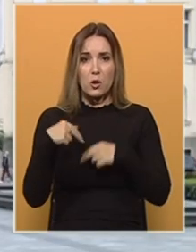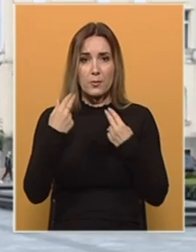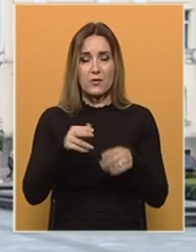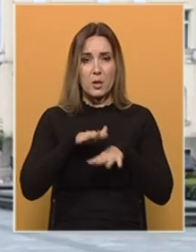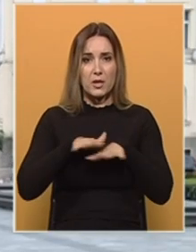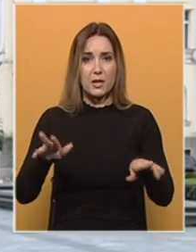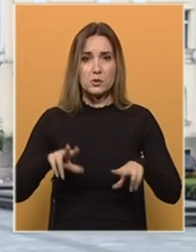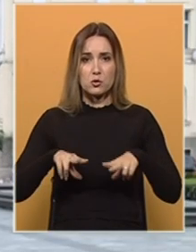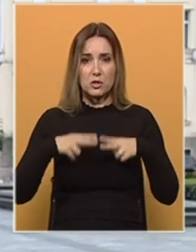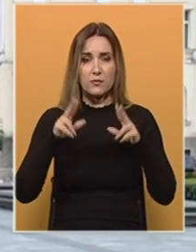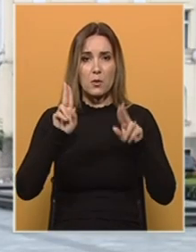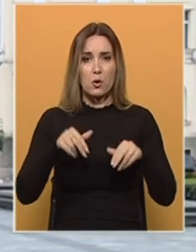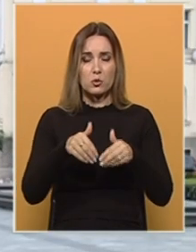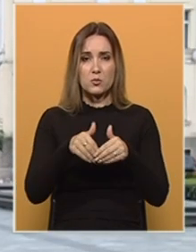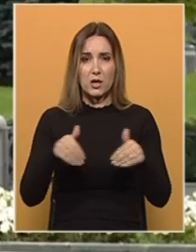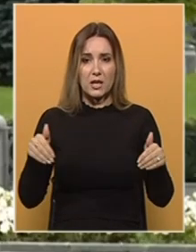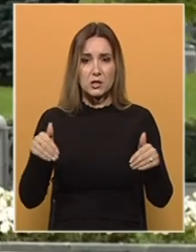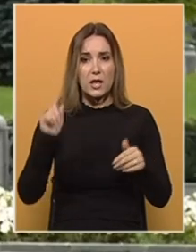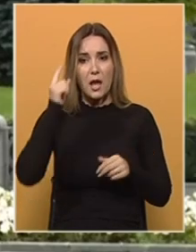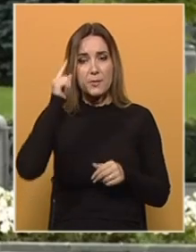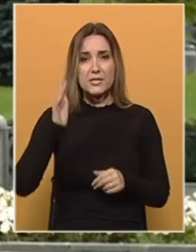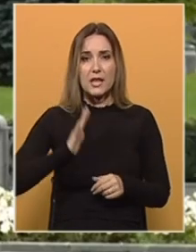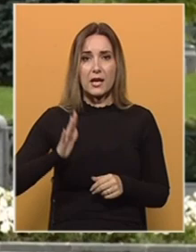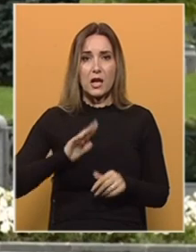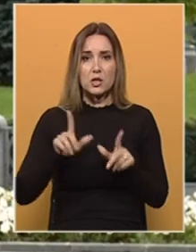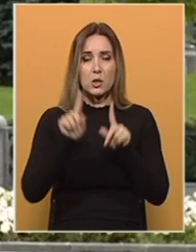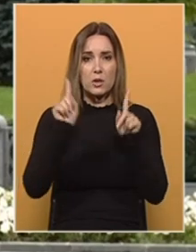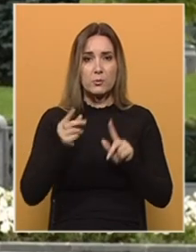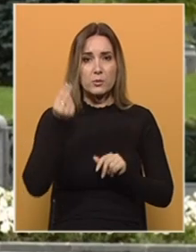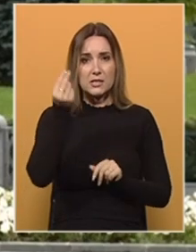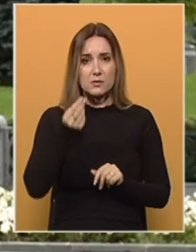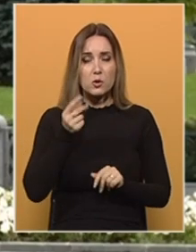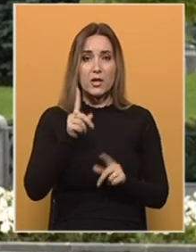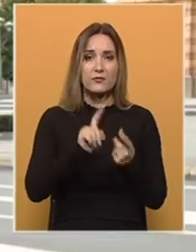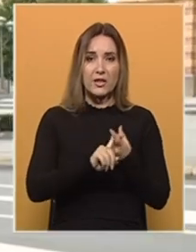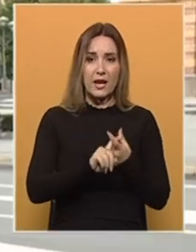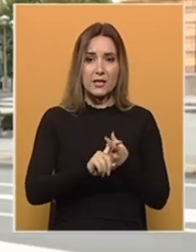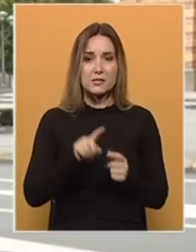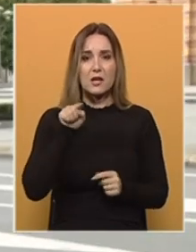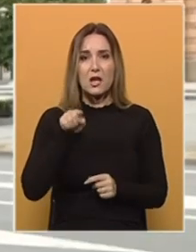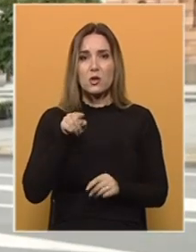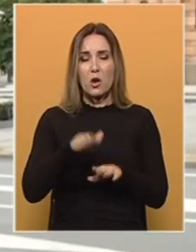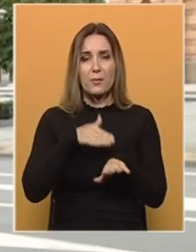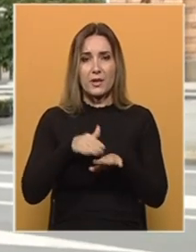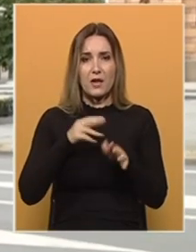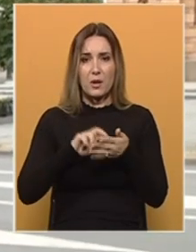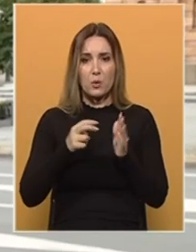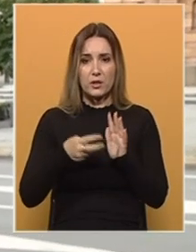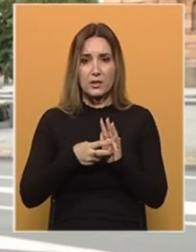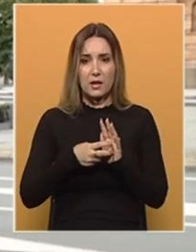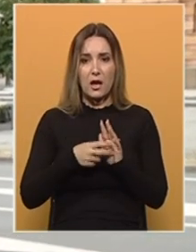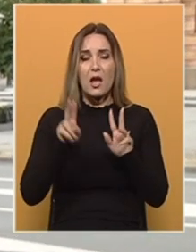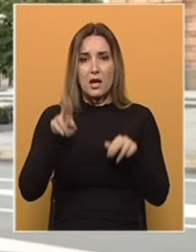pandemijskom životu i mogućim ograničenjima misle građani u Republici Srpskoj i Federaciji. To je prljava politika, mislim.